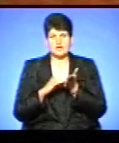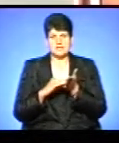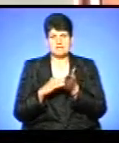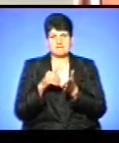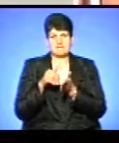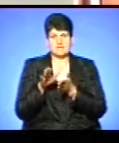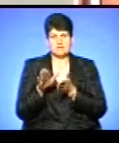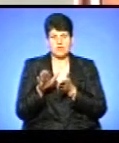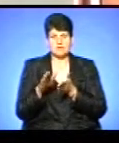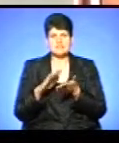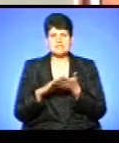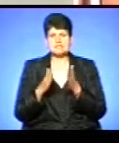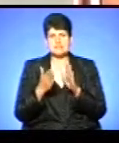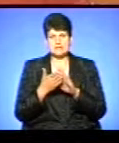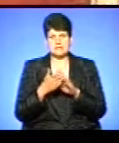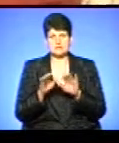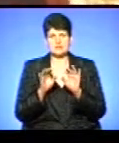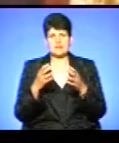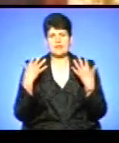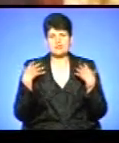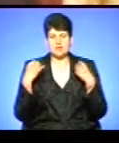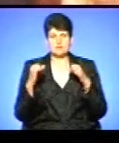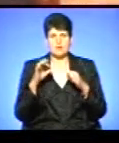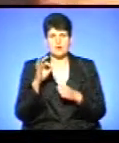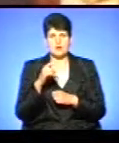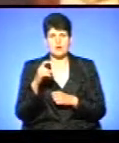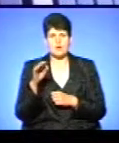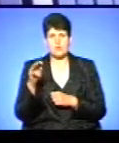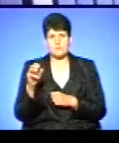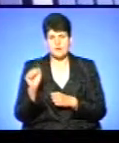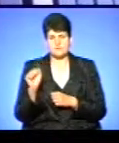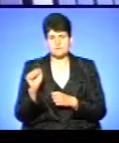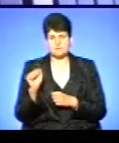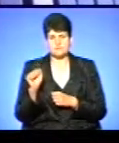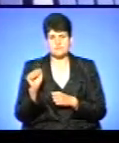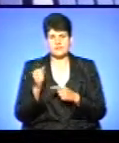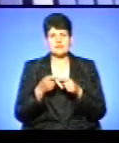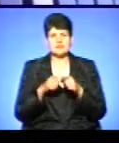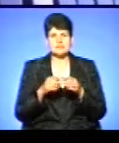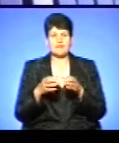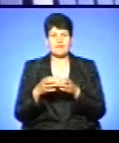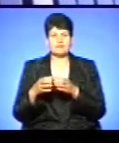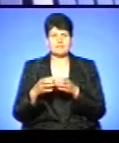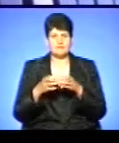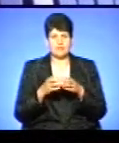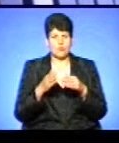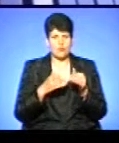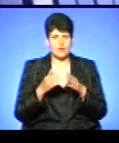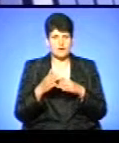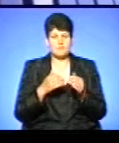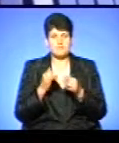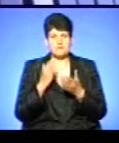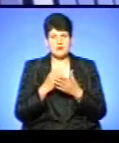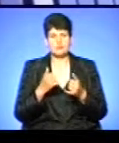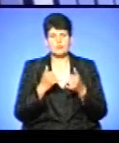відмовився. Ситуацію прокоментувала начальник управління Ольга Хома. Дані категорії має повноваження